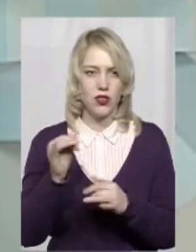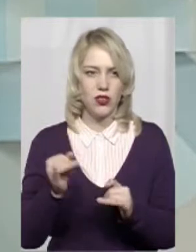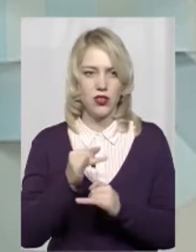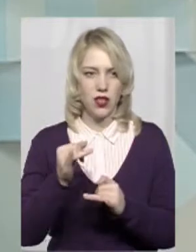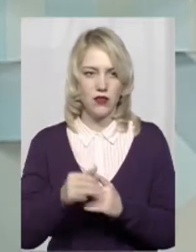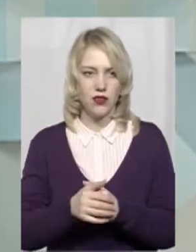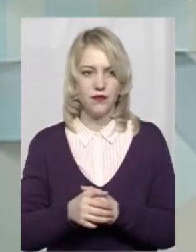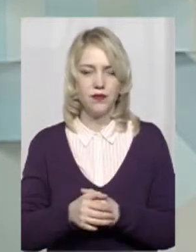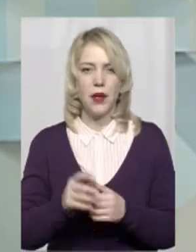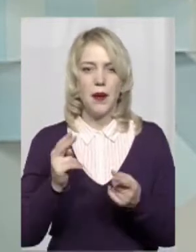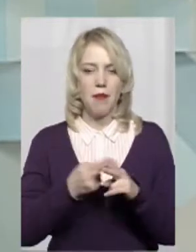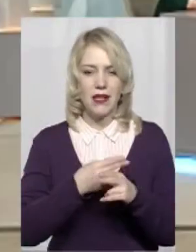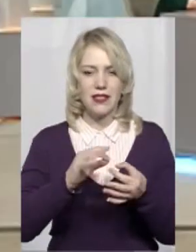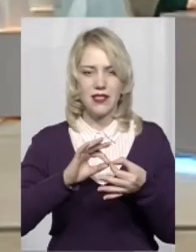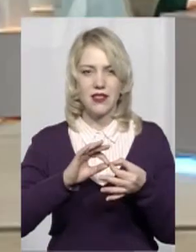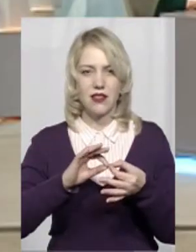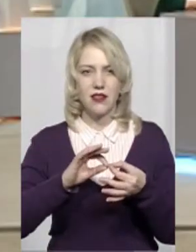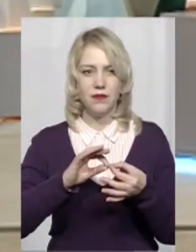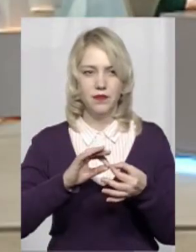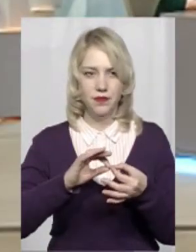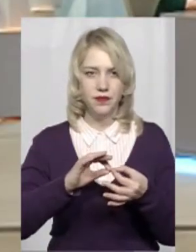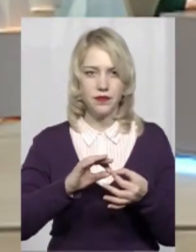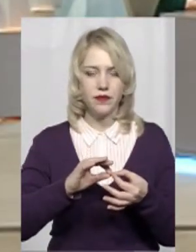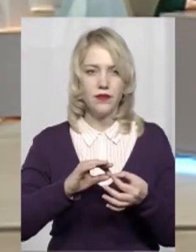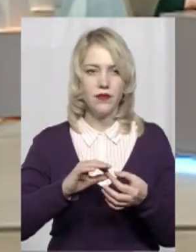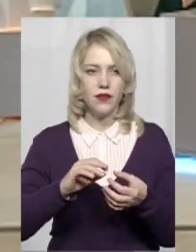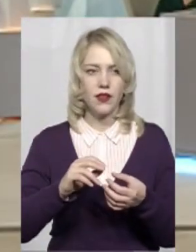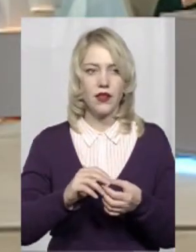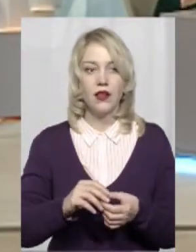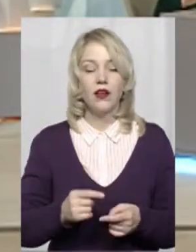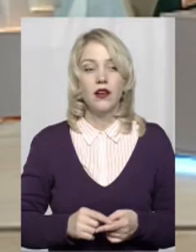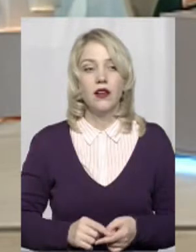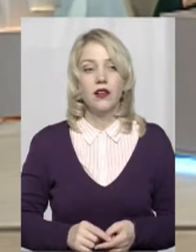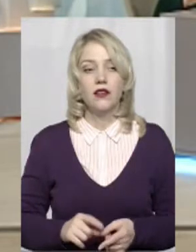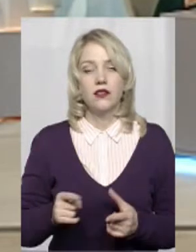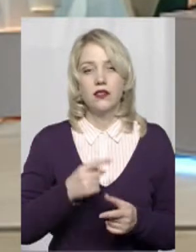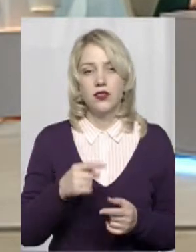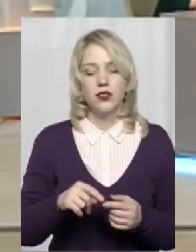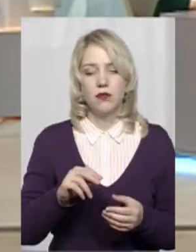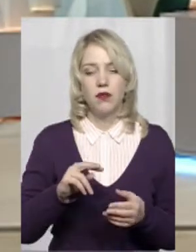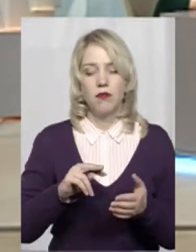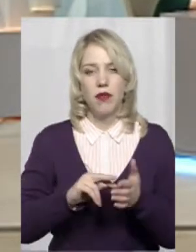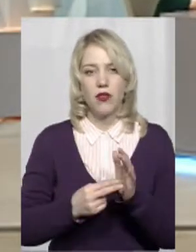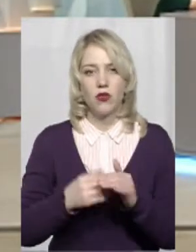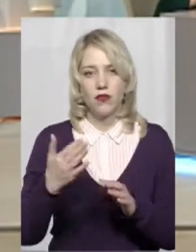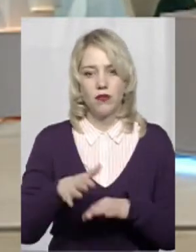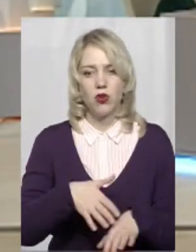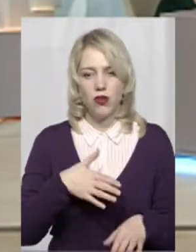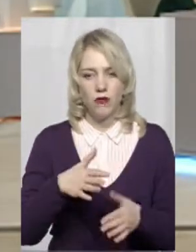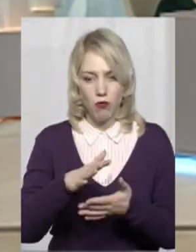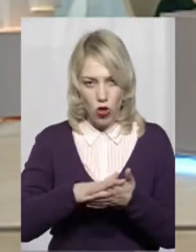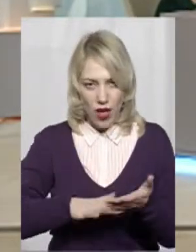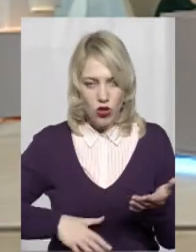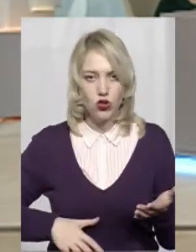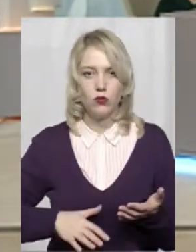щоб не було спотворень чи викрилень. Скажіть, чи плануєте ви в подальшому використовувати цю онлайн-платформу? Маю на